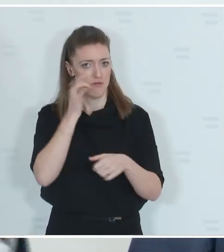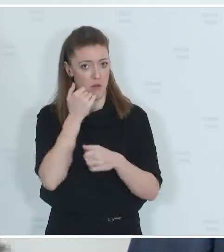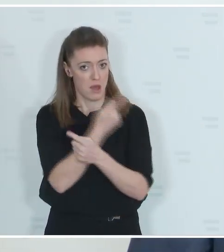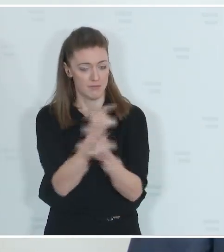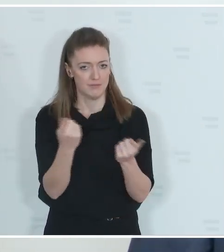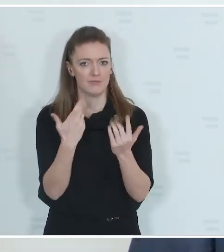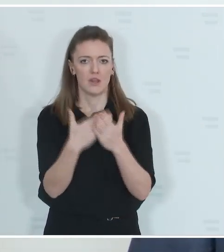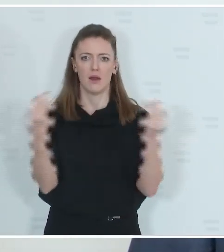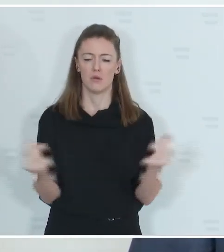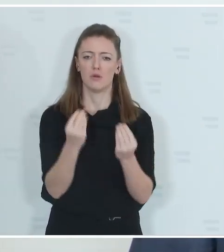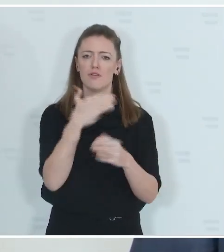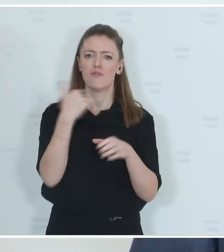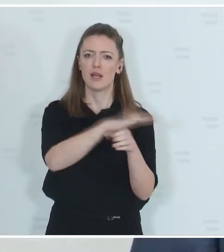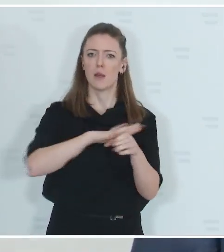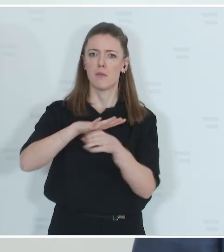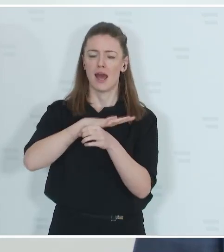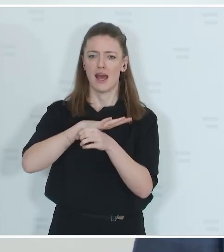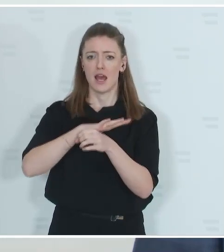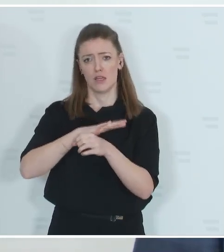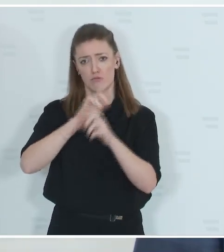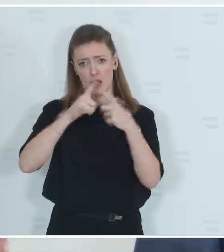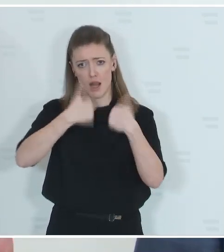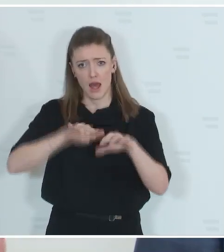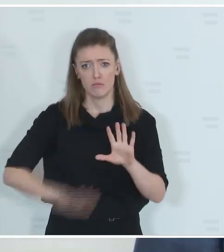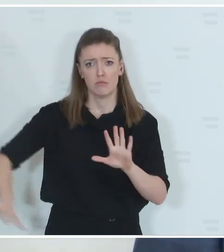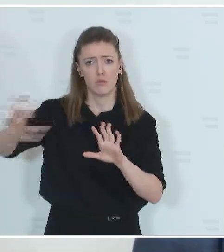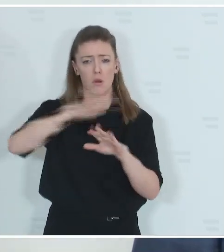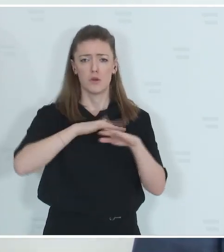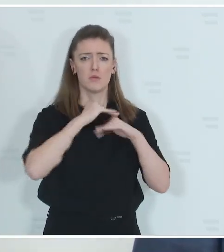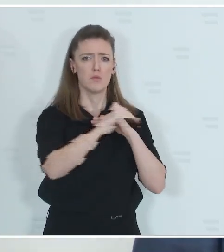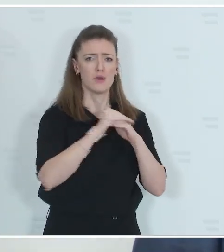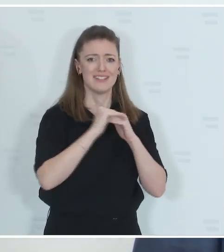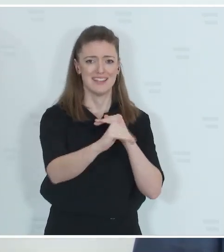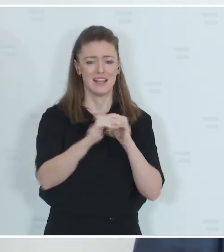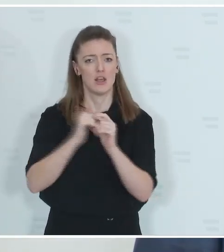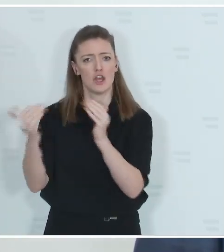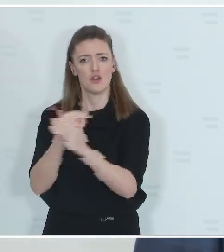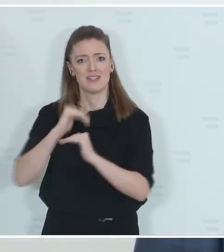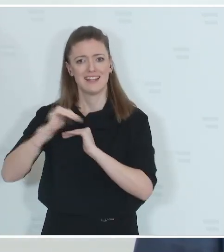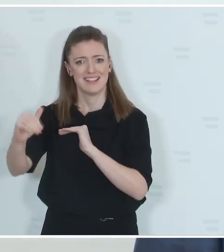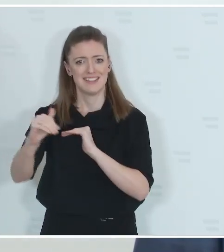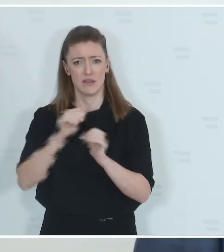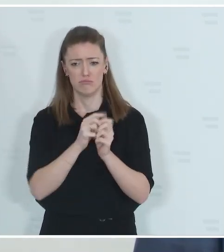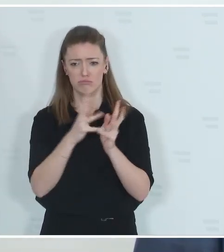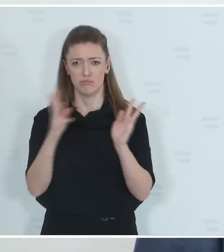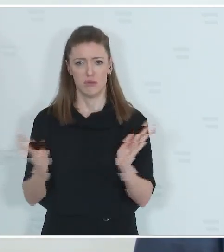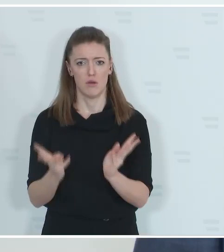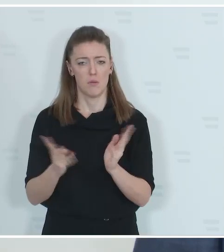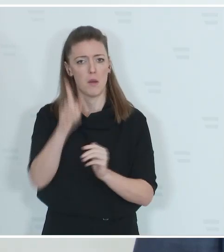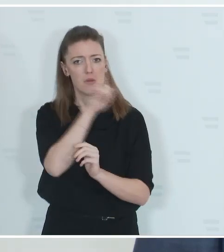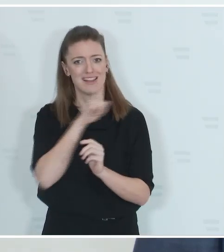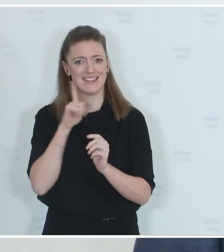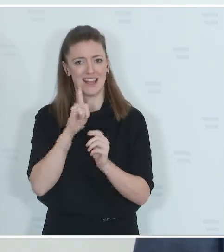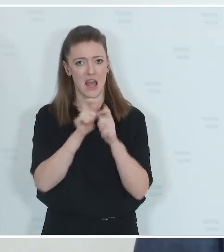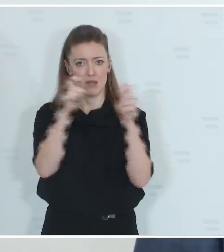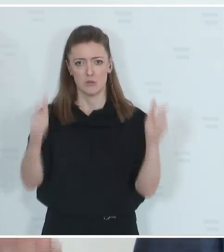Daher ist in vielen Bereichen in allen Teilen des Landes vom Bodensee bis zum Neusiedlersee viele Polizeiinspektionen erweitert und